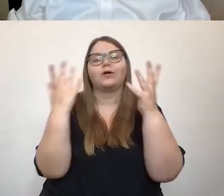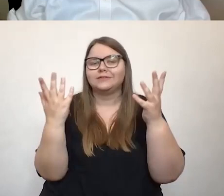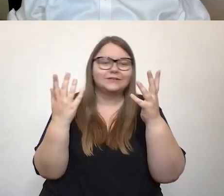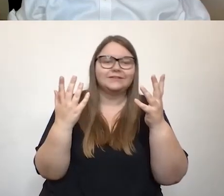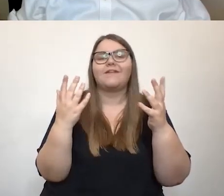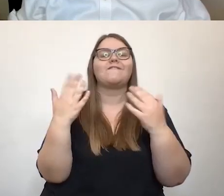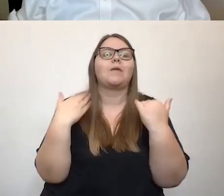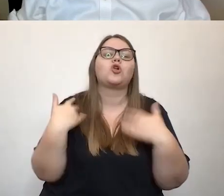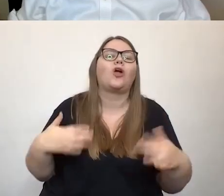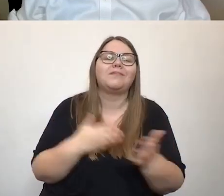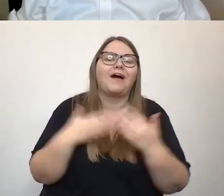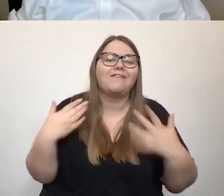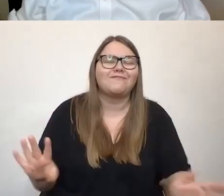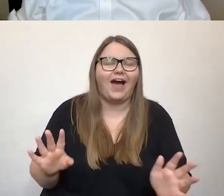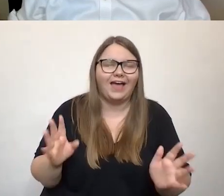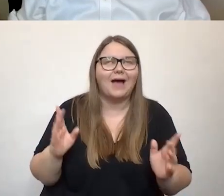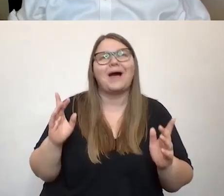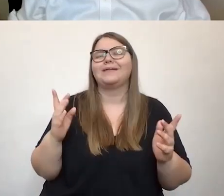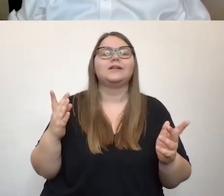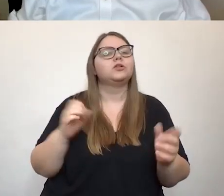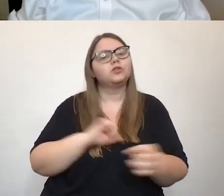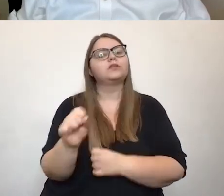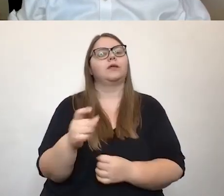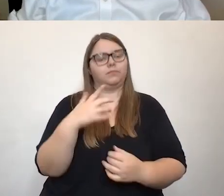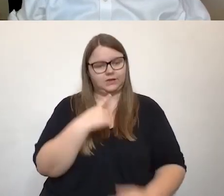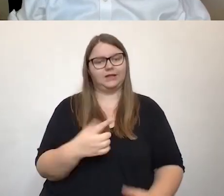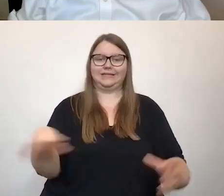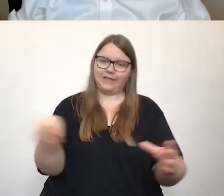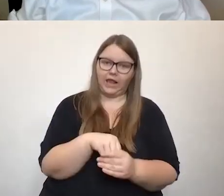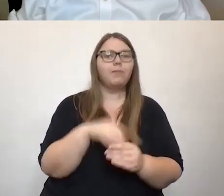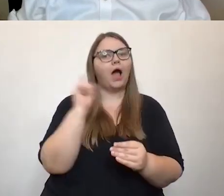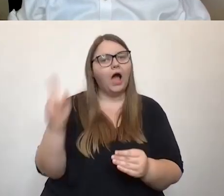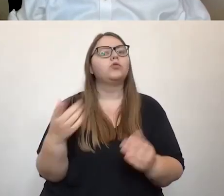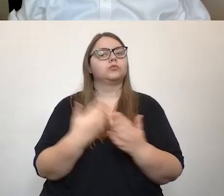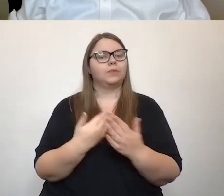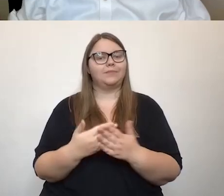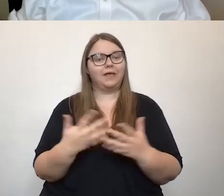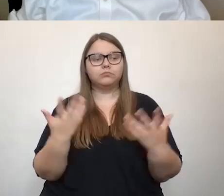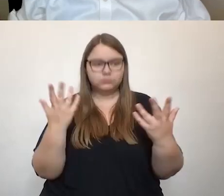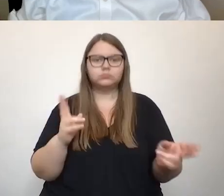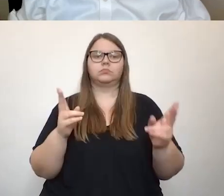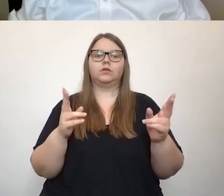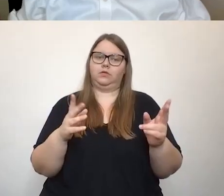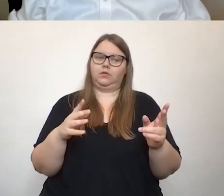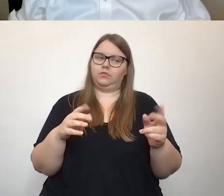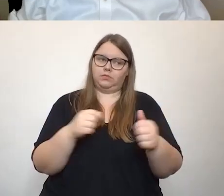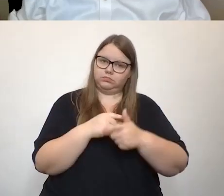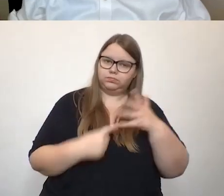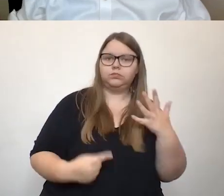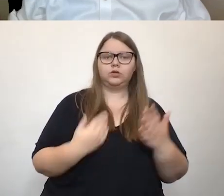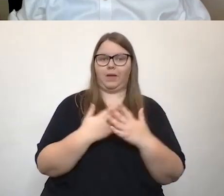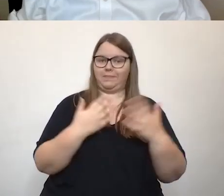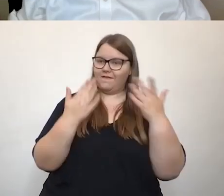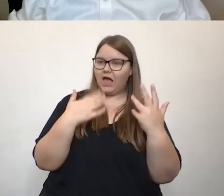man bleibt mir auch irgendwas erspart, aber im Prinzip, wenn man von Teilhabe spricht, dann muss ich eben auch natürlich auch eben Teilhabe und manche Möglichkeiten haben, wenn es um